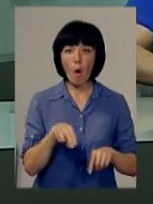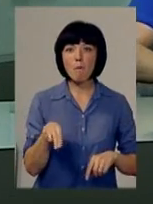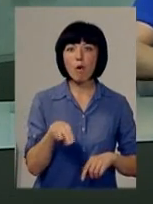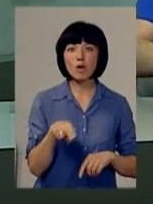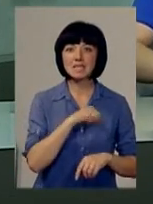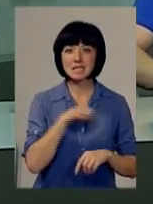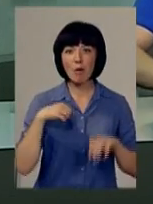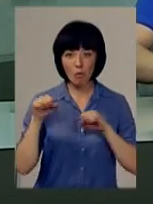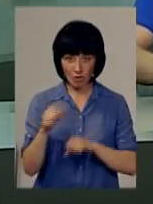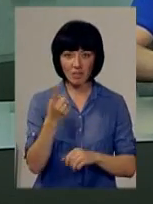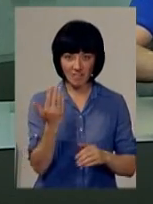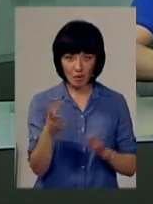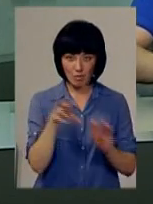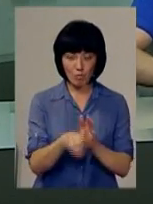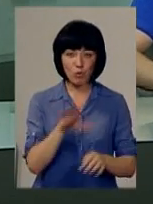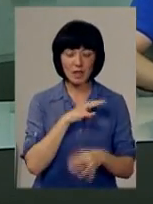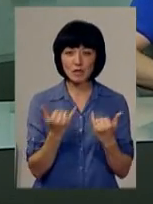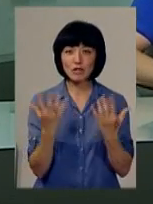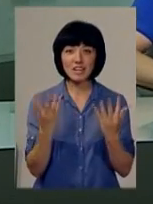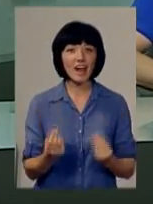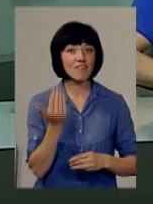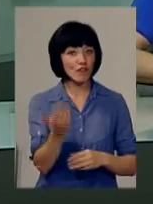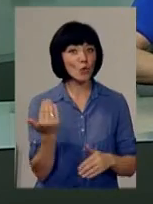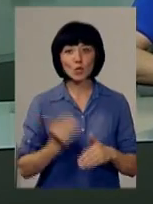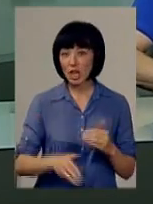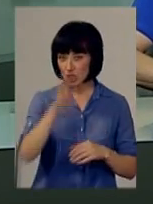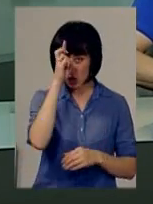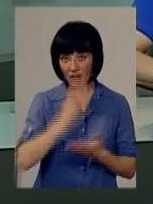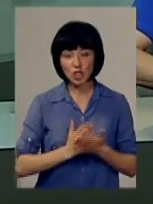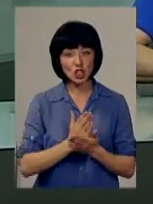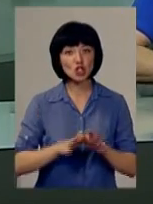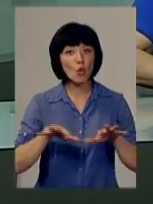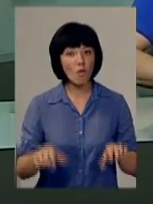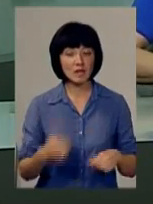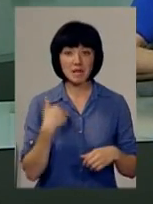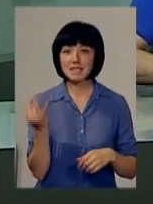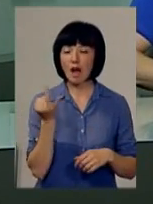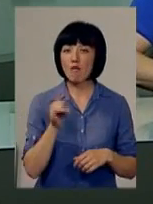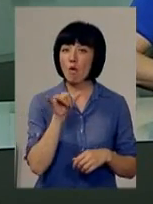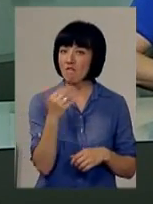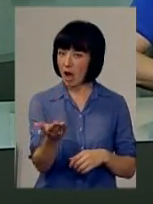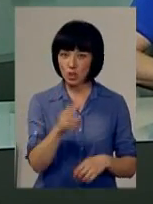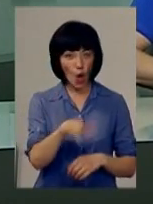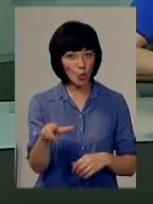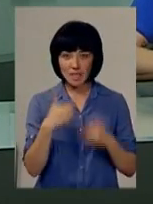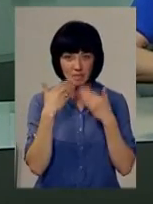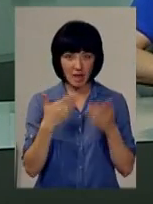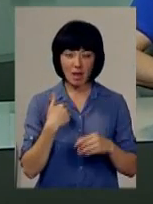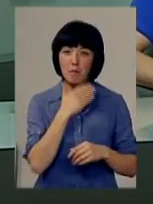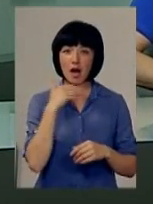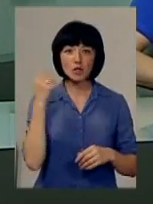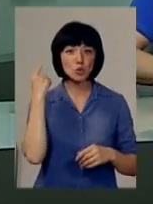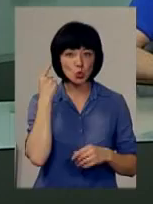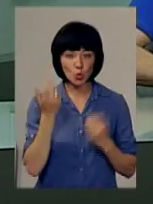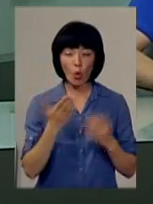самооборона, бо ви в ній були, але зараз, на сьогоднішній день, ви вже державний чиновник. От мені цікаво, а вас люди не запитують, бо я не раз